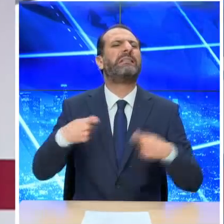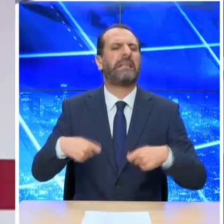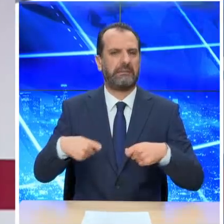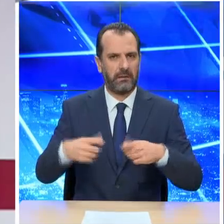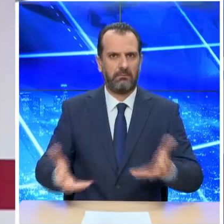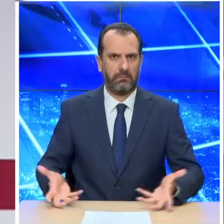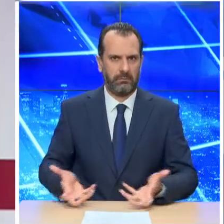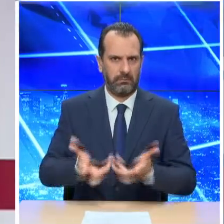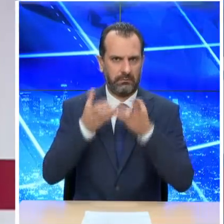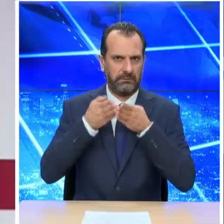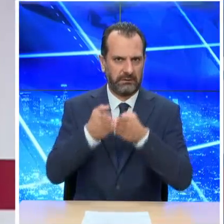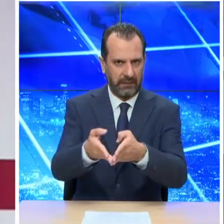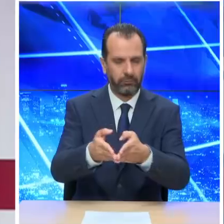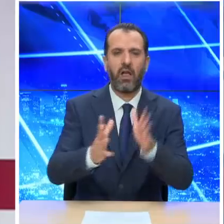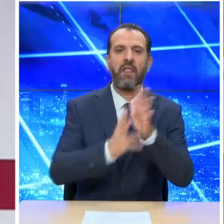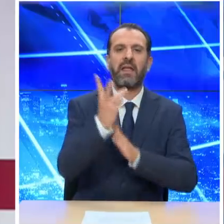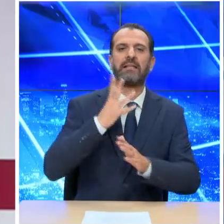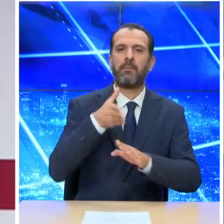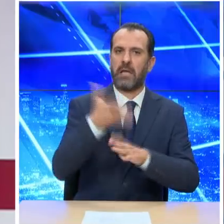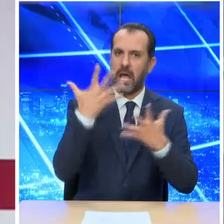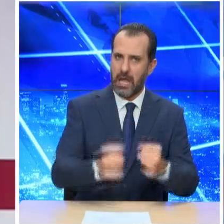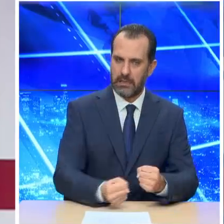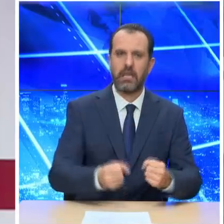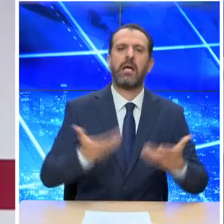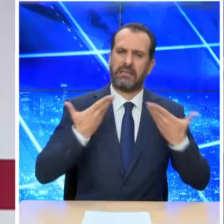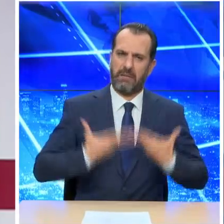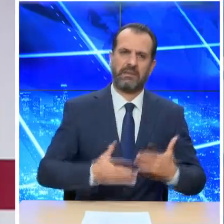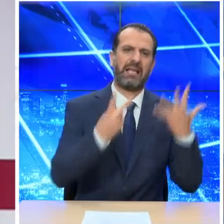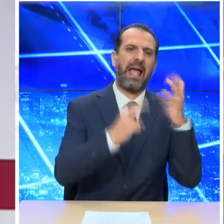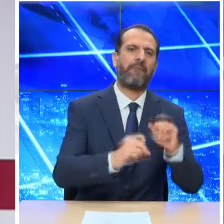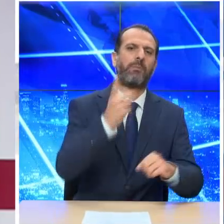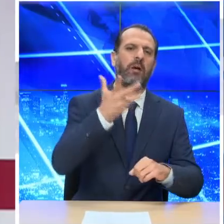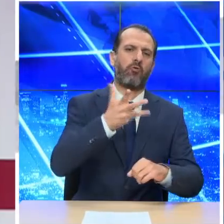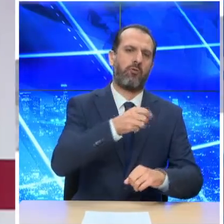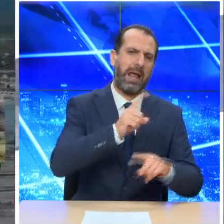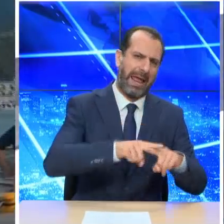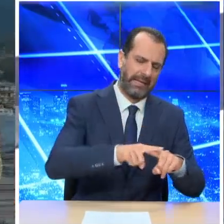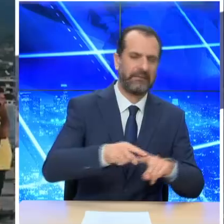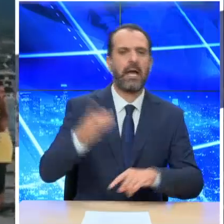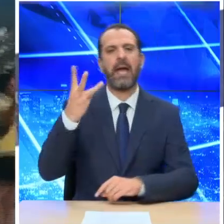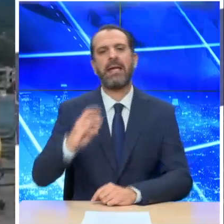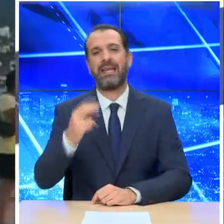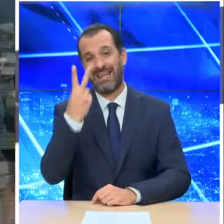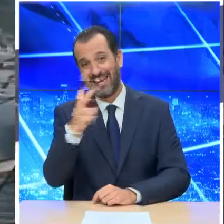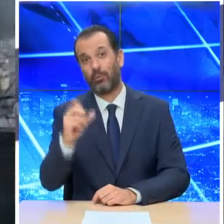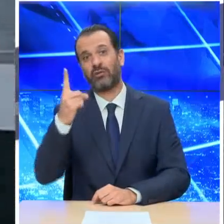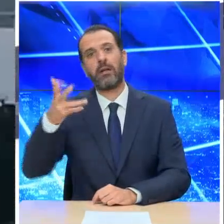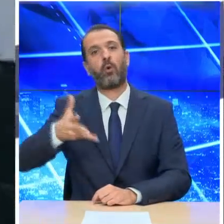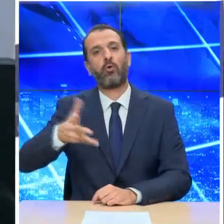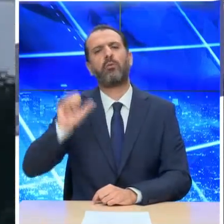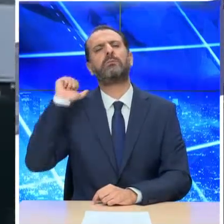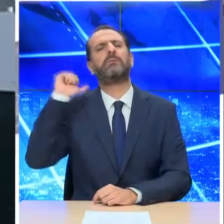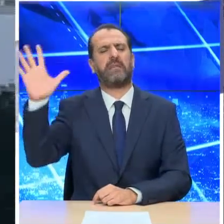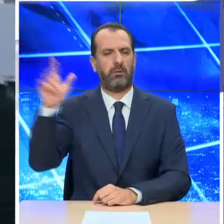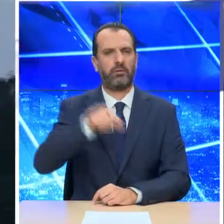και από τη φωτιά τραυματίστηκαν ένας 79χρονος Έλληνας και ένας 21χρονος Αλοδαπός οι οποίοι μεταφέρθηκαν και νοσηλεύονται στο